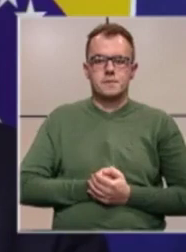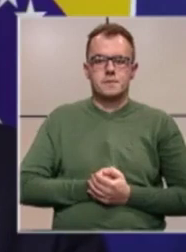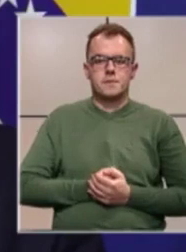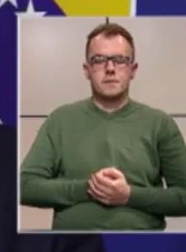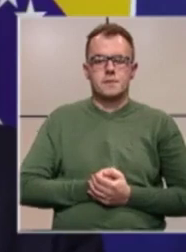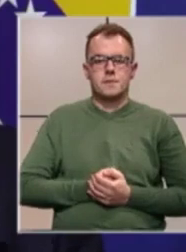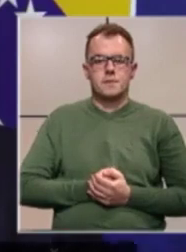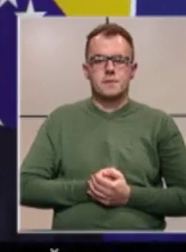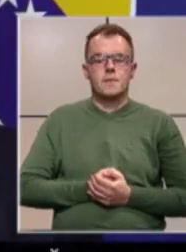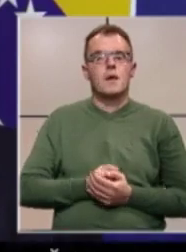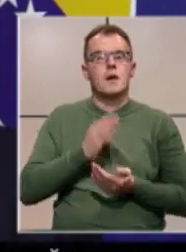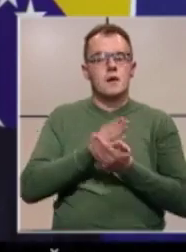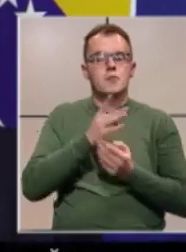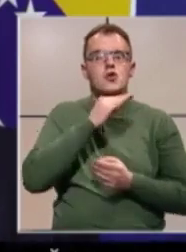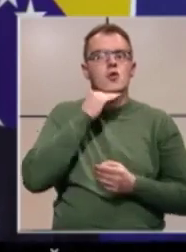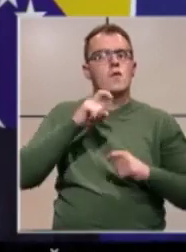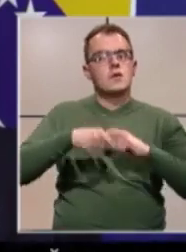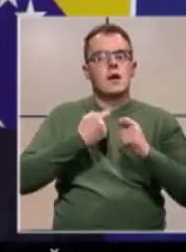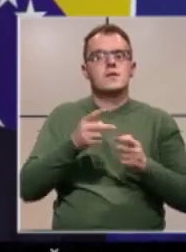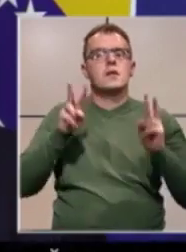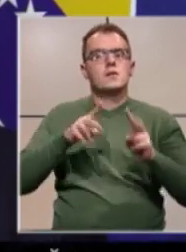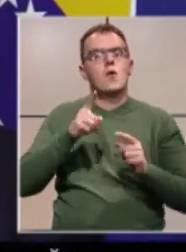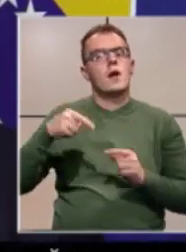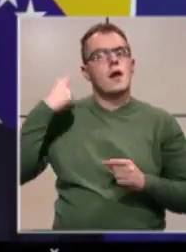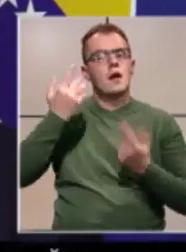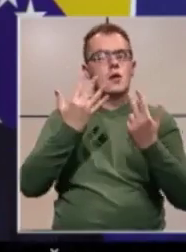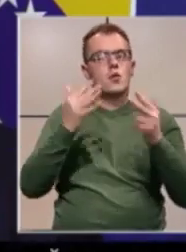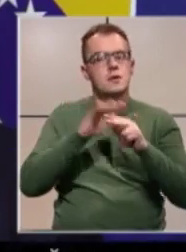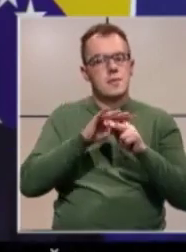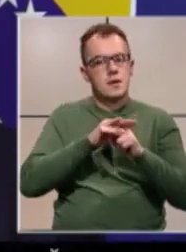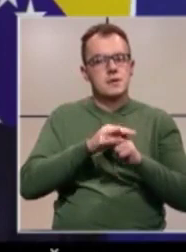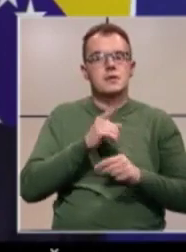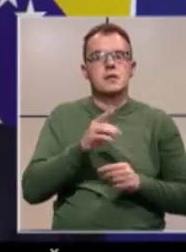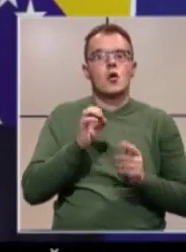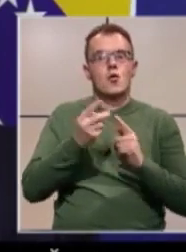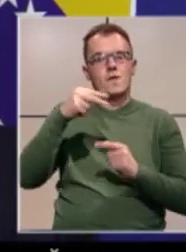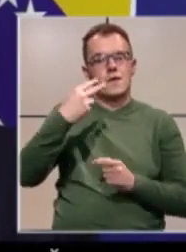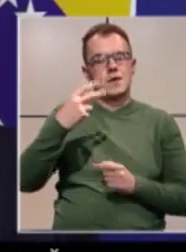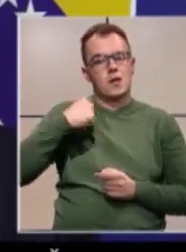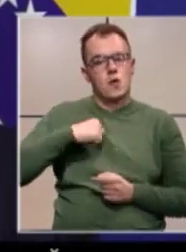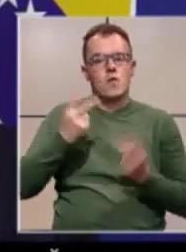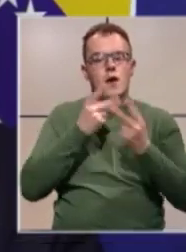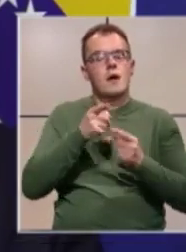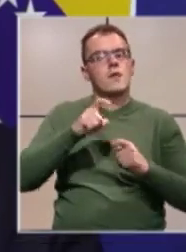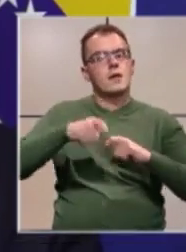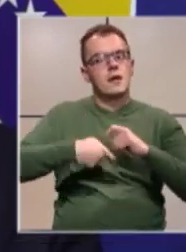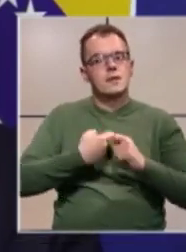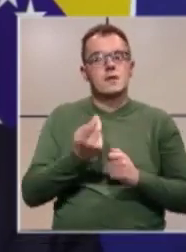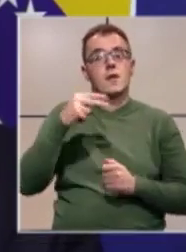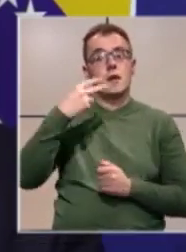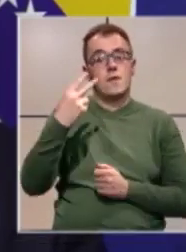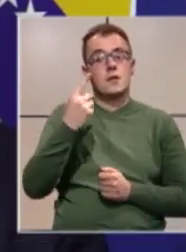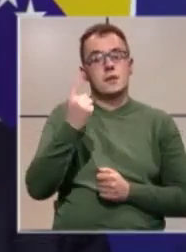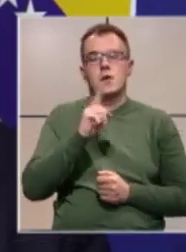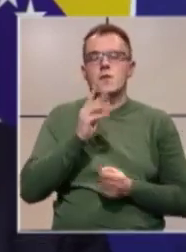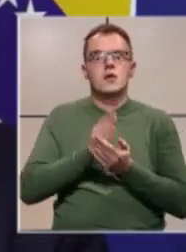Nadamo se da će nam biti dovoljno srestava za realizaciju ovih narednih 8 mjeseci u 2020. godini, naravno, ta sredstva za 2021.